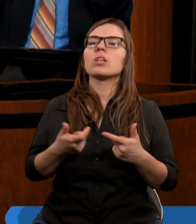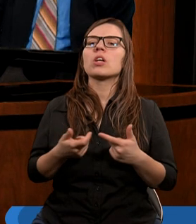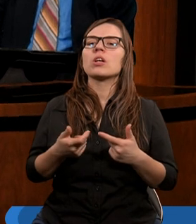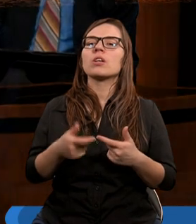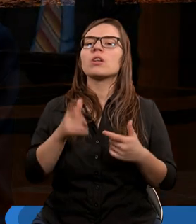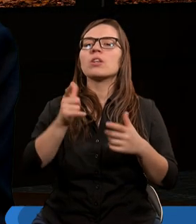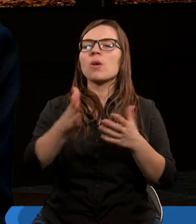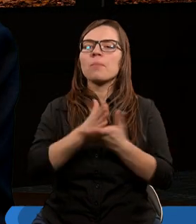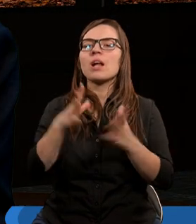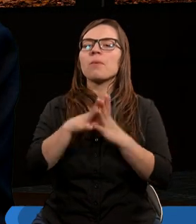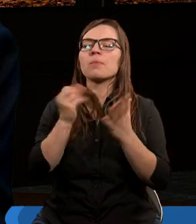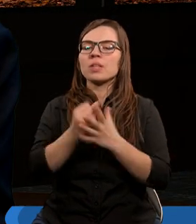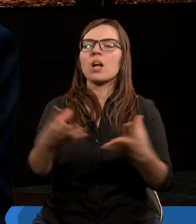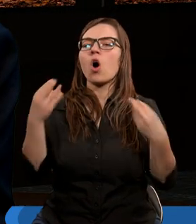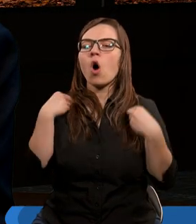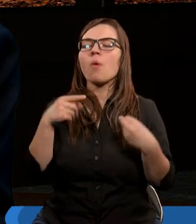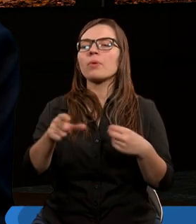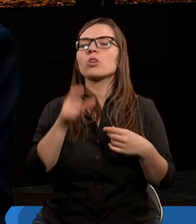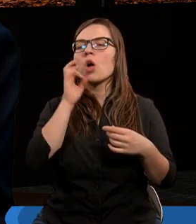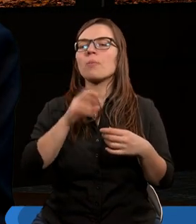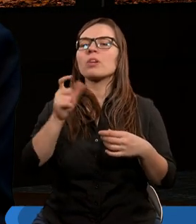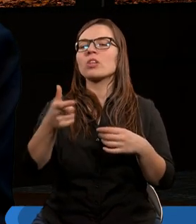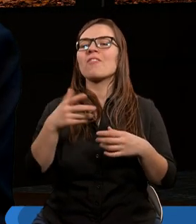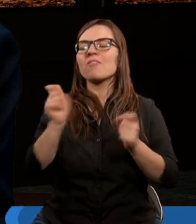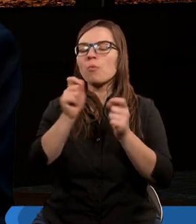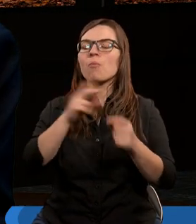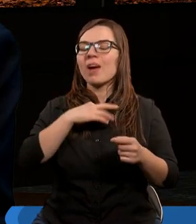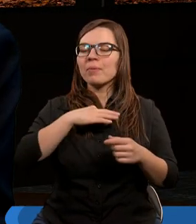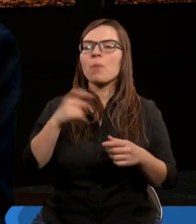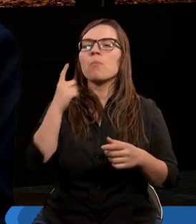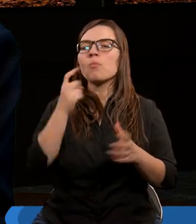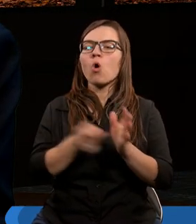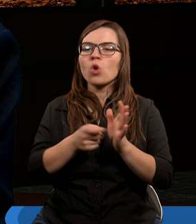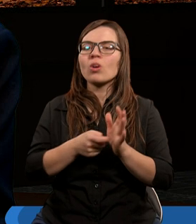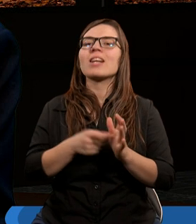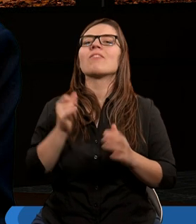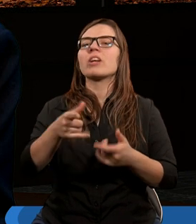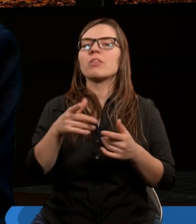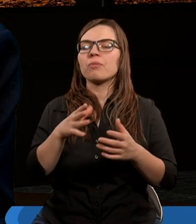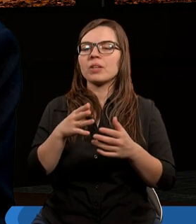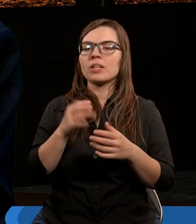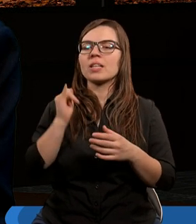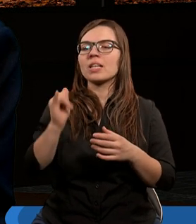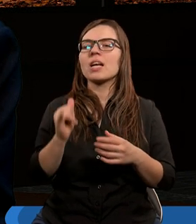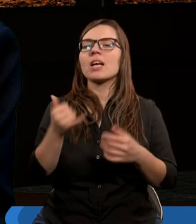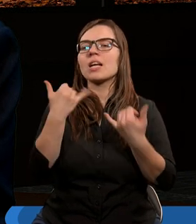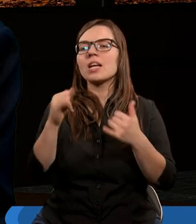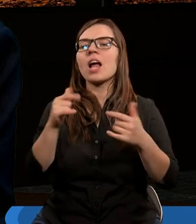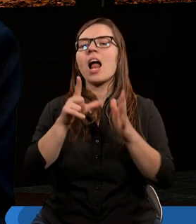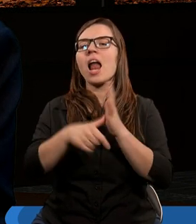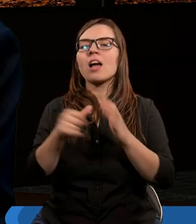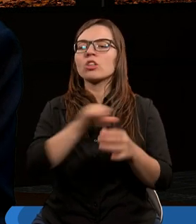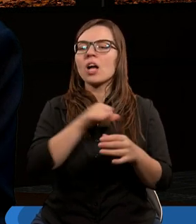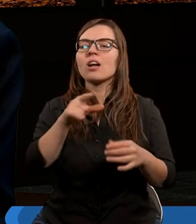Lecz grzech przez przykazanie otrzymał bodziec i wzbudził we mnie wszelką porządliwość, bo bez zakonu grzech jest martwy. Inny przykład.